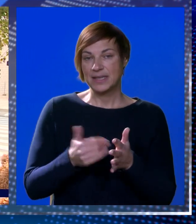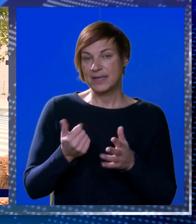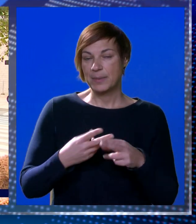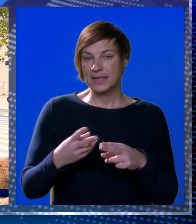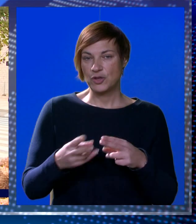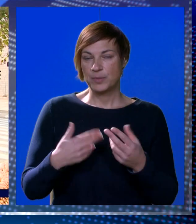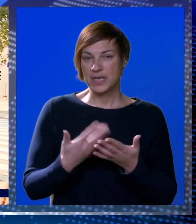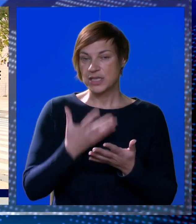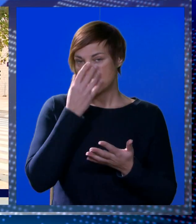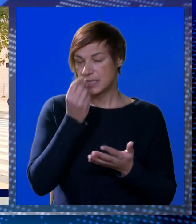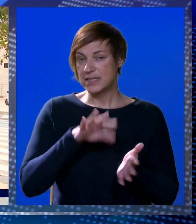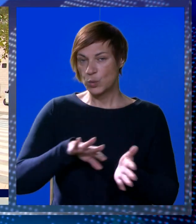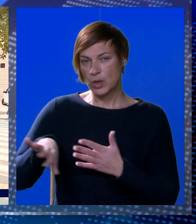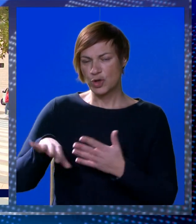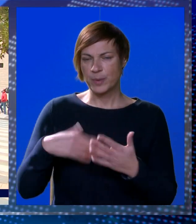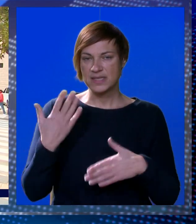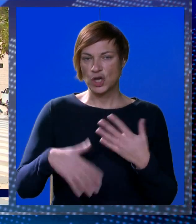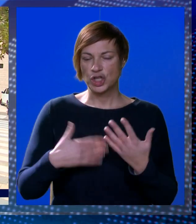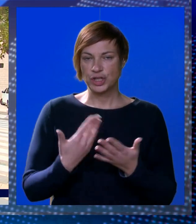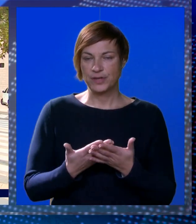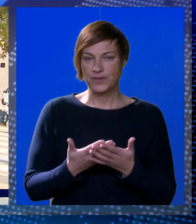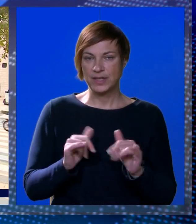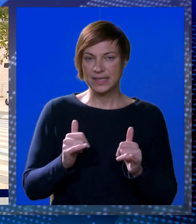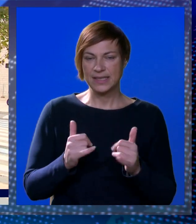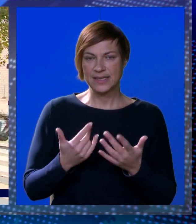to treba jednom riješiti, da se kune, odbace i gotovo.